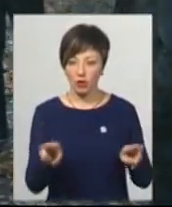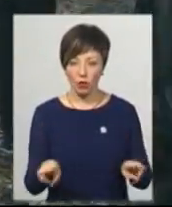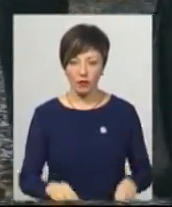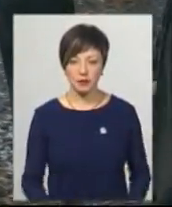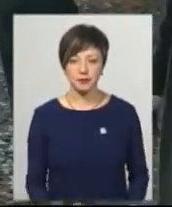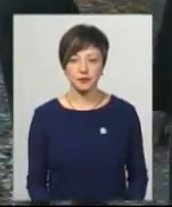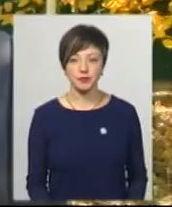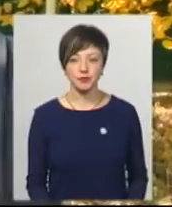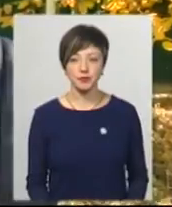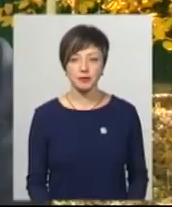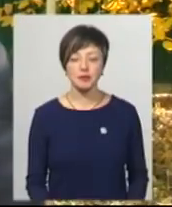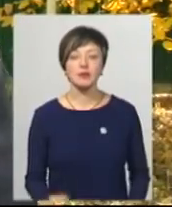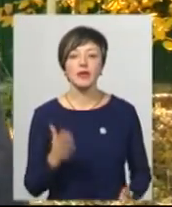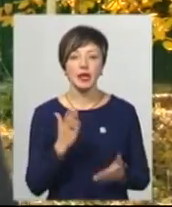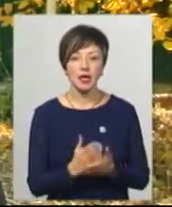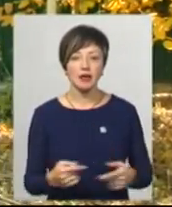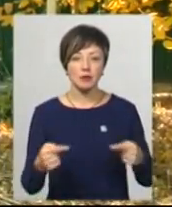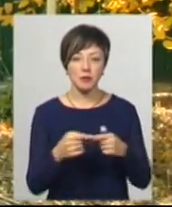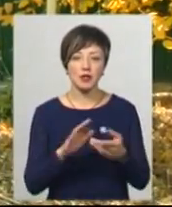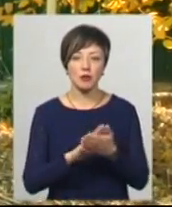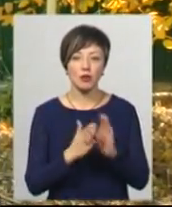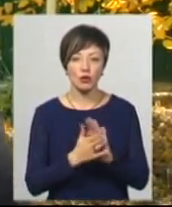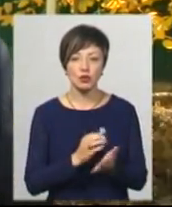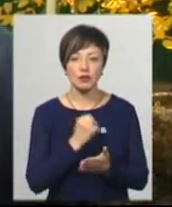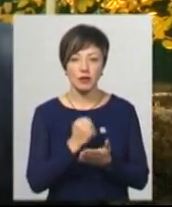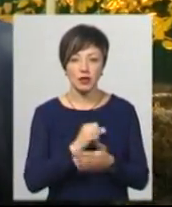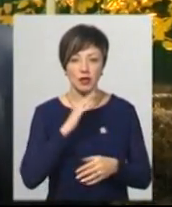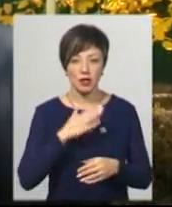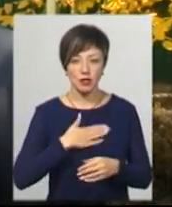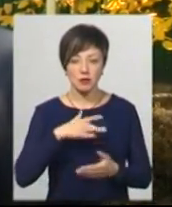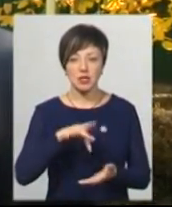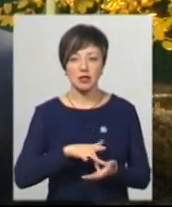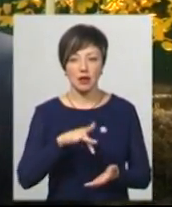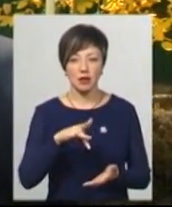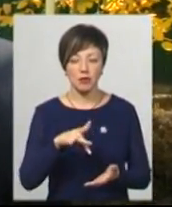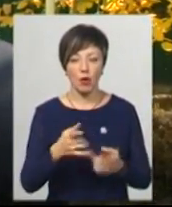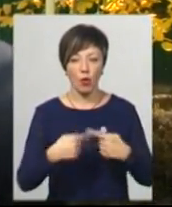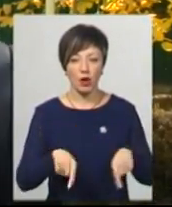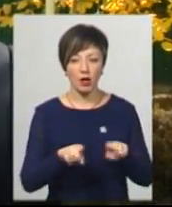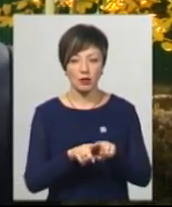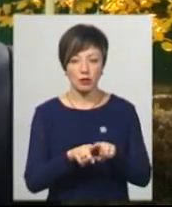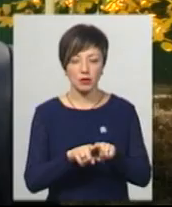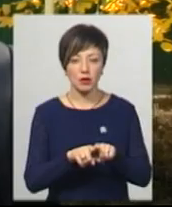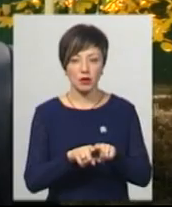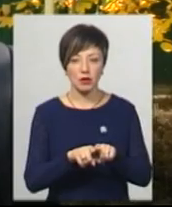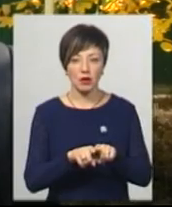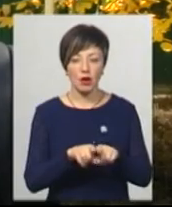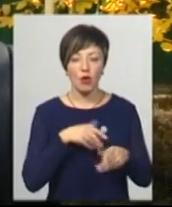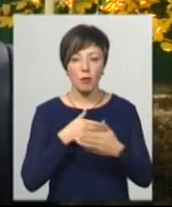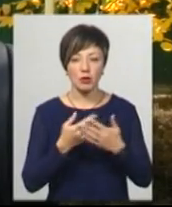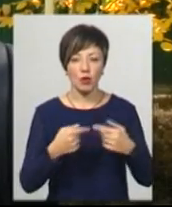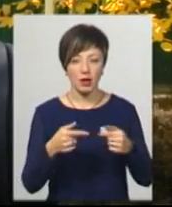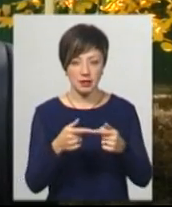каже Микола Тримбач. Є відповідне положення, затверджене нашим центральним органом громадської організації